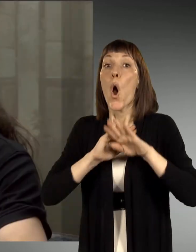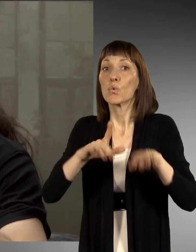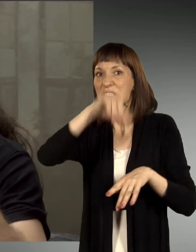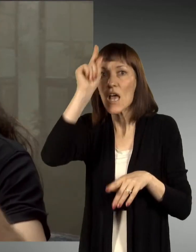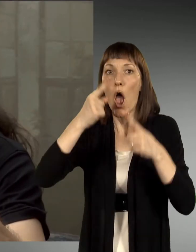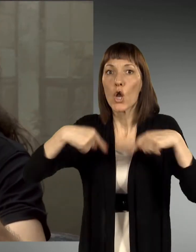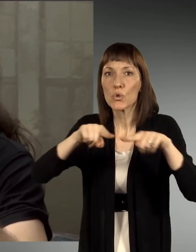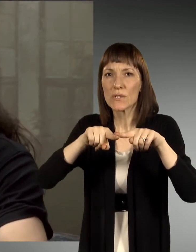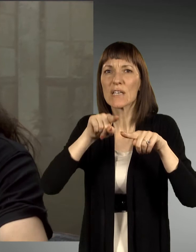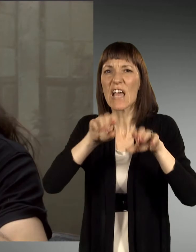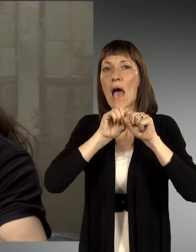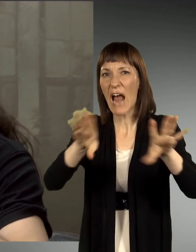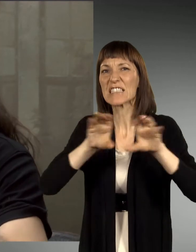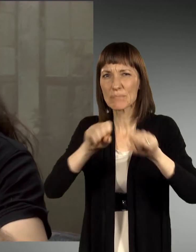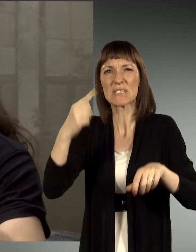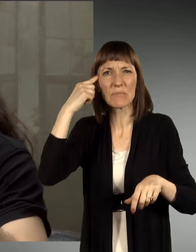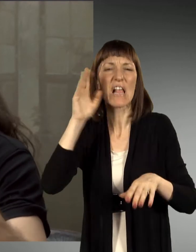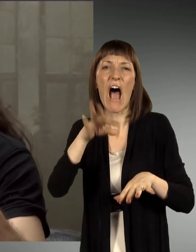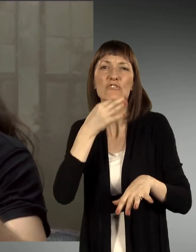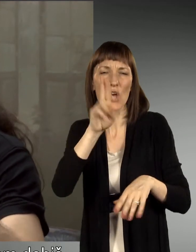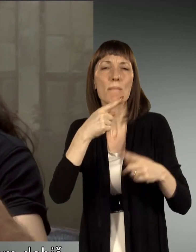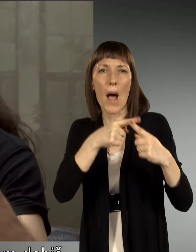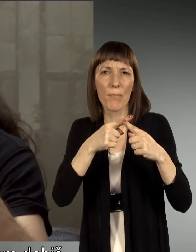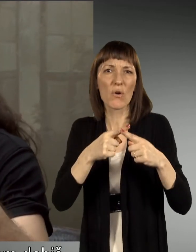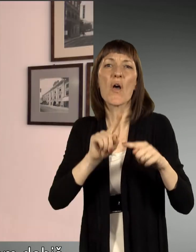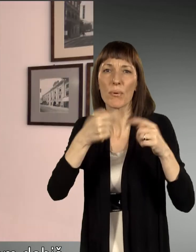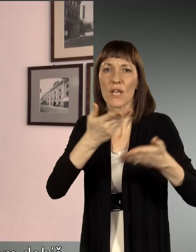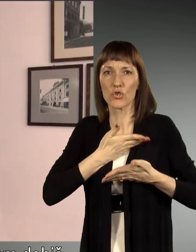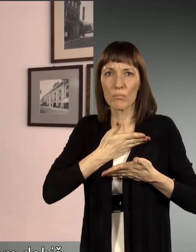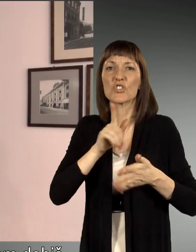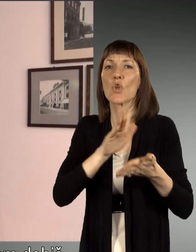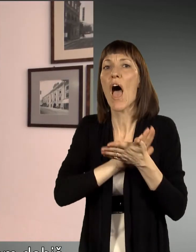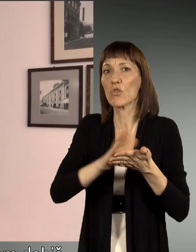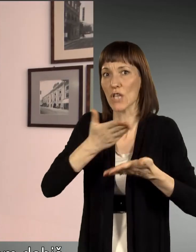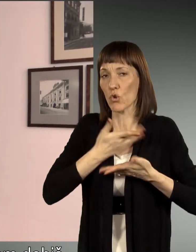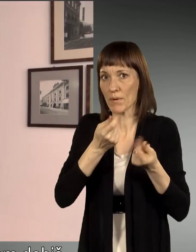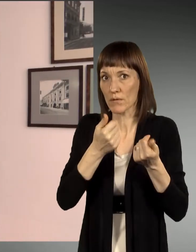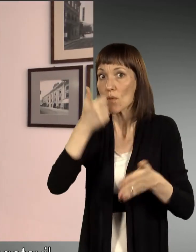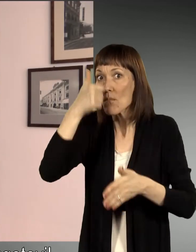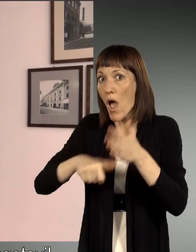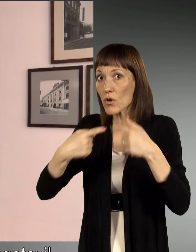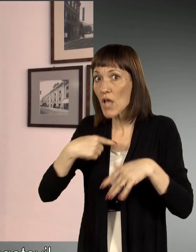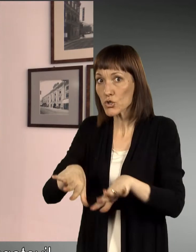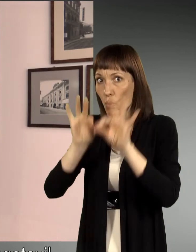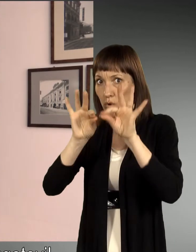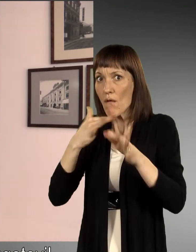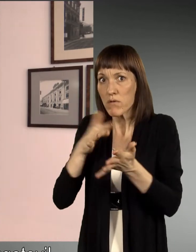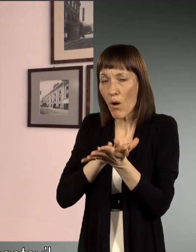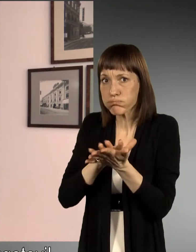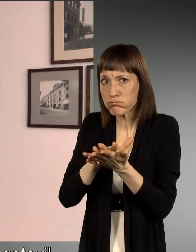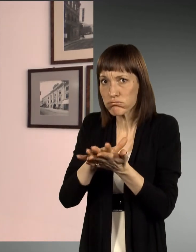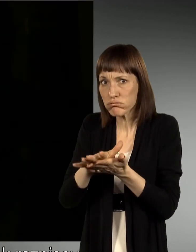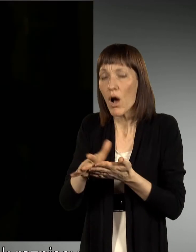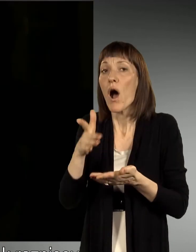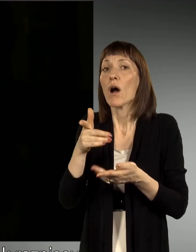Vsi ljudje mislijo, da ti razpisi so kar tako, če že imaš pogoje, potem dobiš in da to je lahko denar. In potem sem enkrat ugotovo, koliko časa jaz